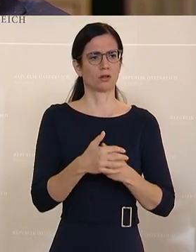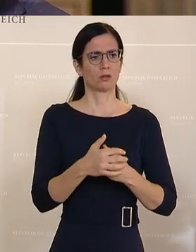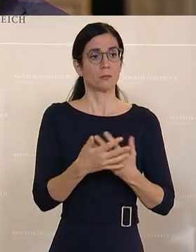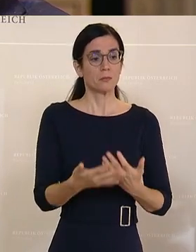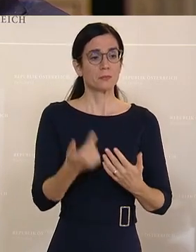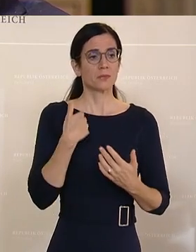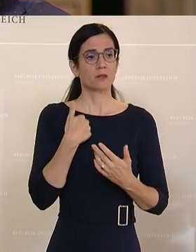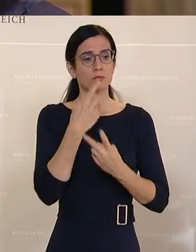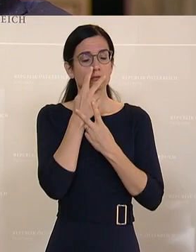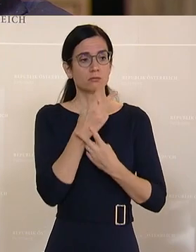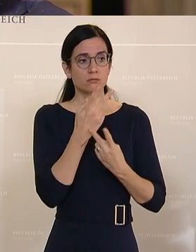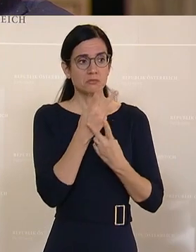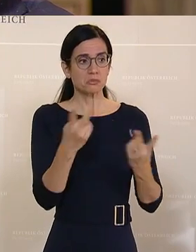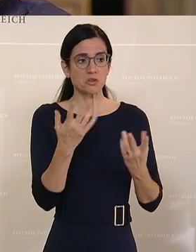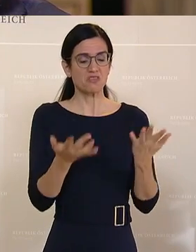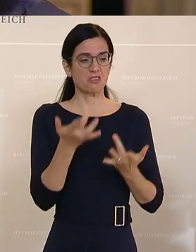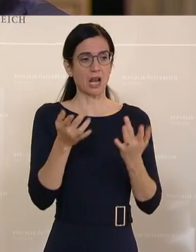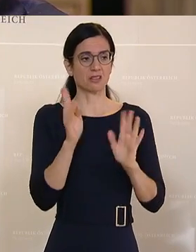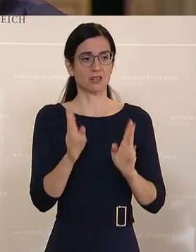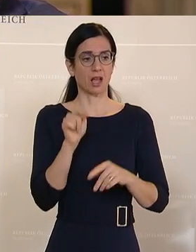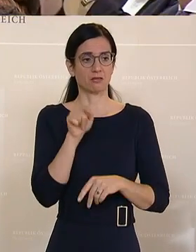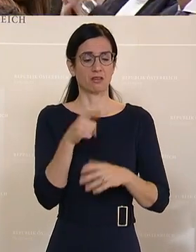gefunden. Vielleicht können Sie das noch nachliefern.